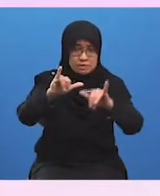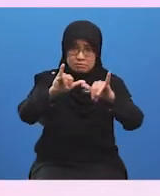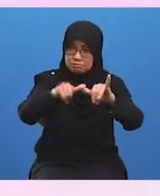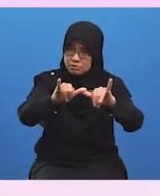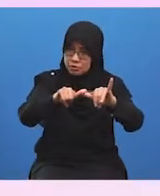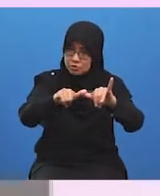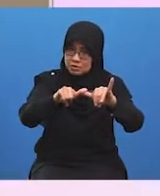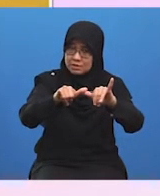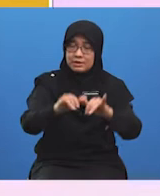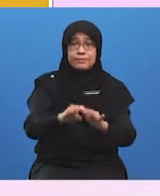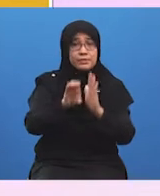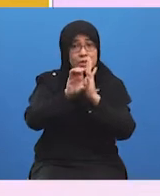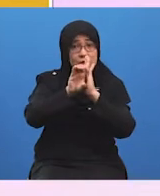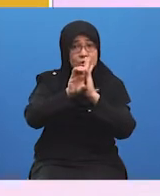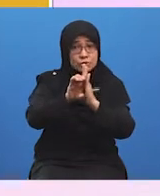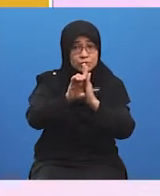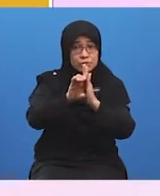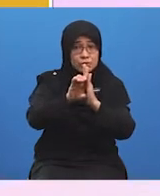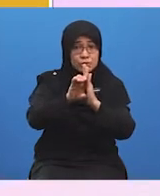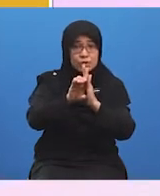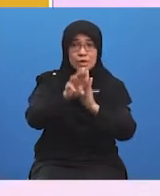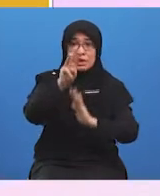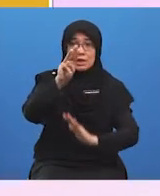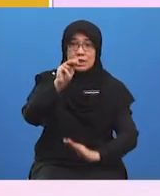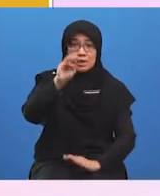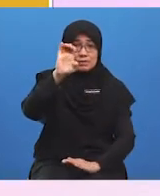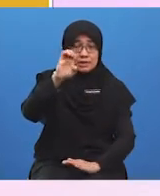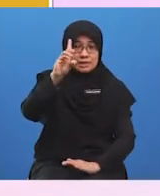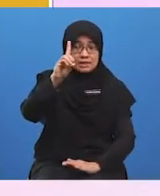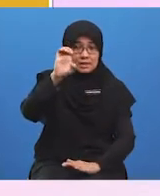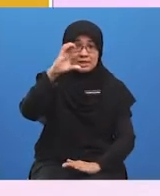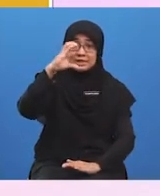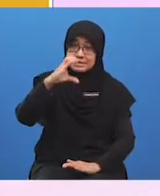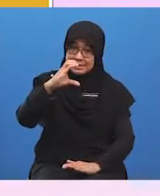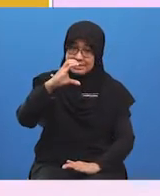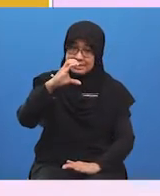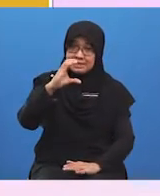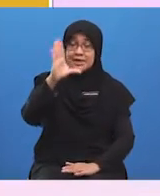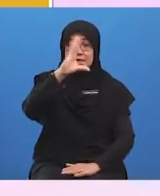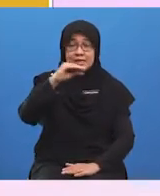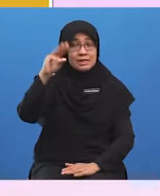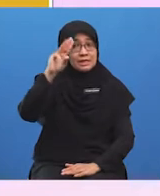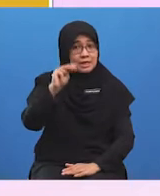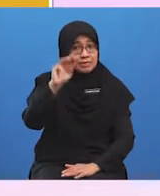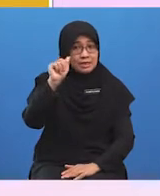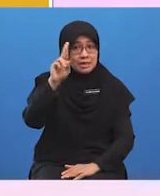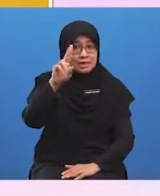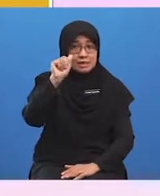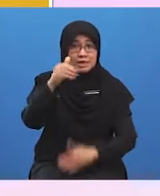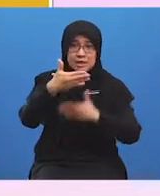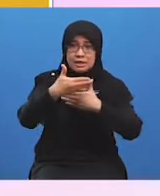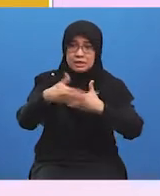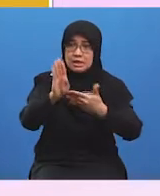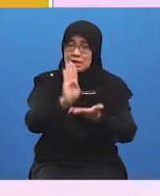Contohnya, Pusat Pembangunan Usahawan Malaysia, MIDEC dan MARAH telah